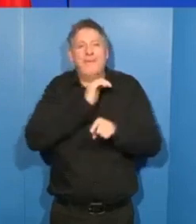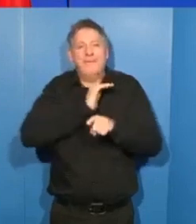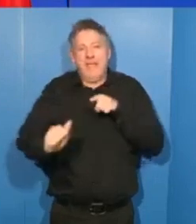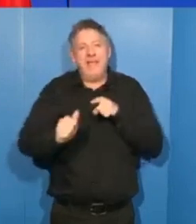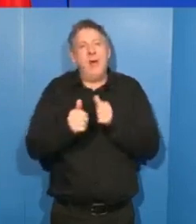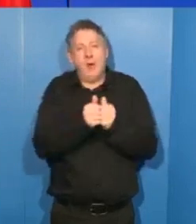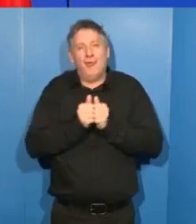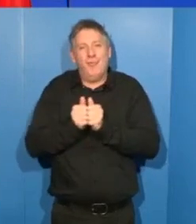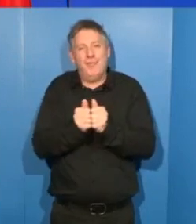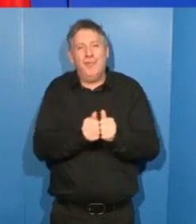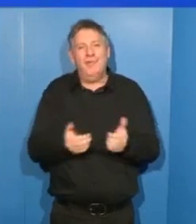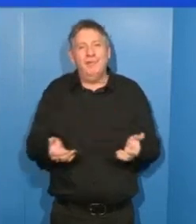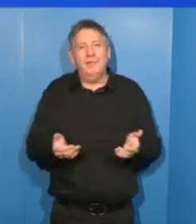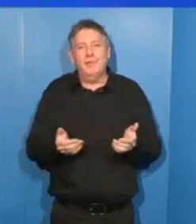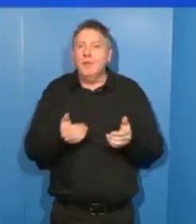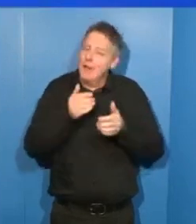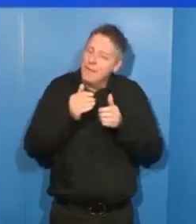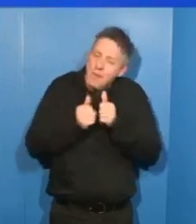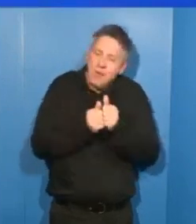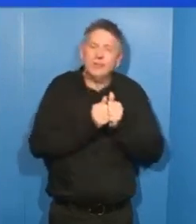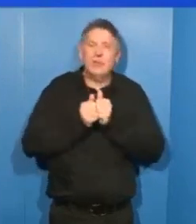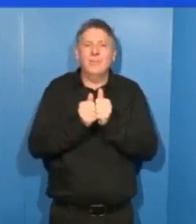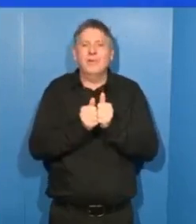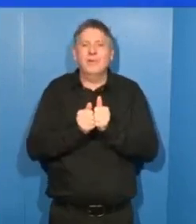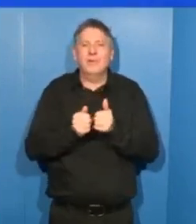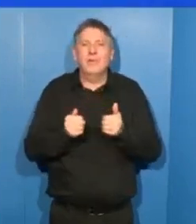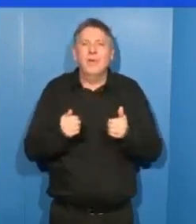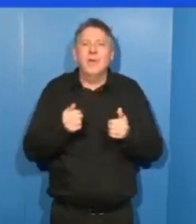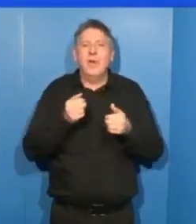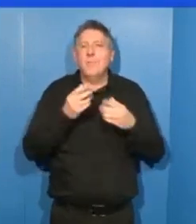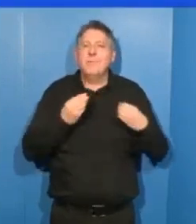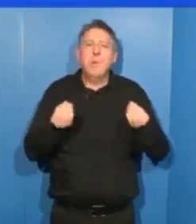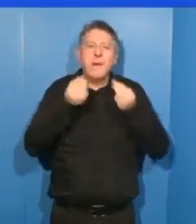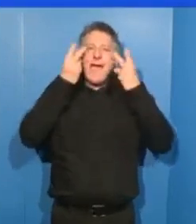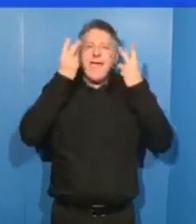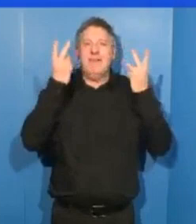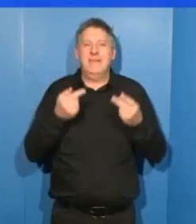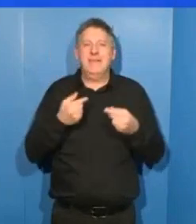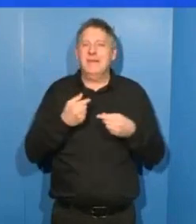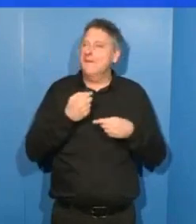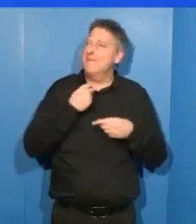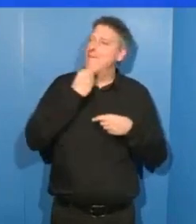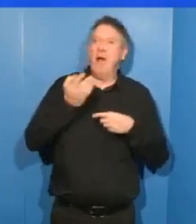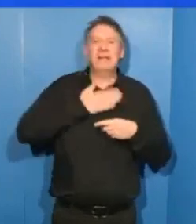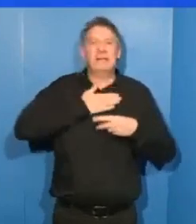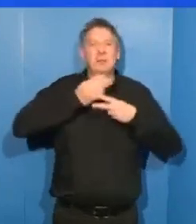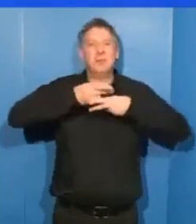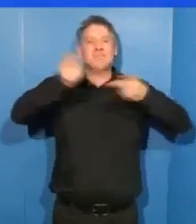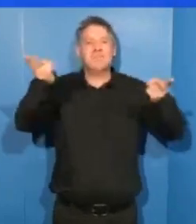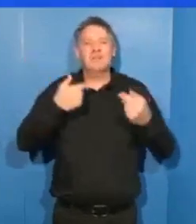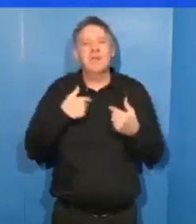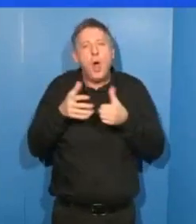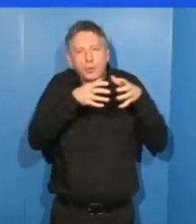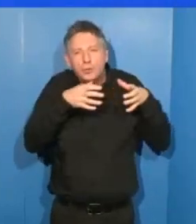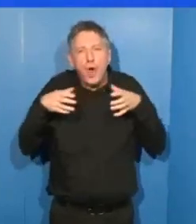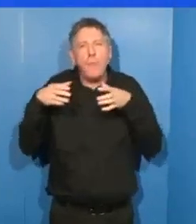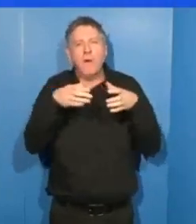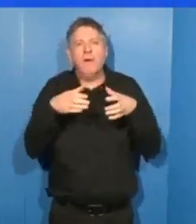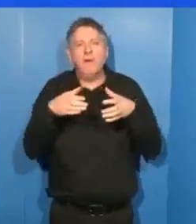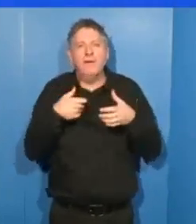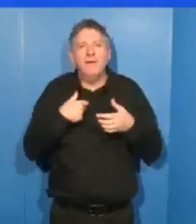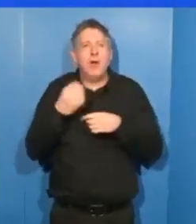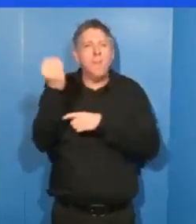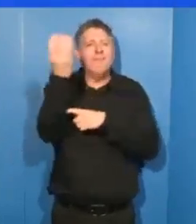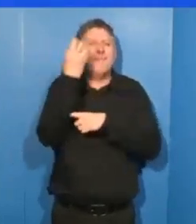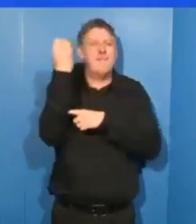Et je veux qu soit ensemble la voix du réveil des peuples dans cette élection. Je veux qu'on soit ensemble le phare